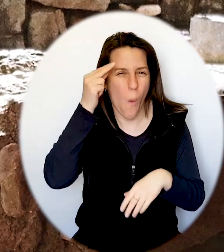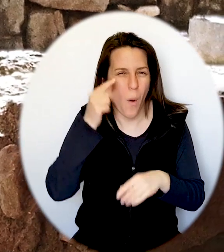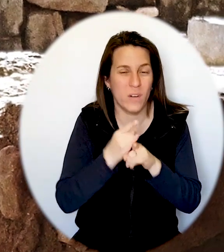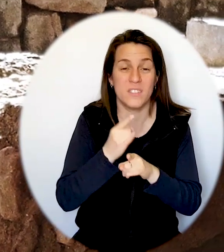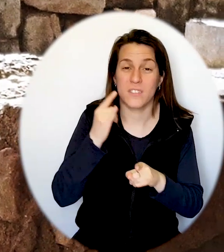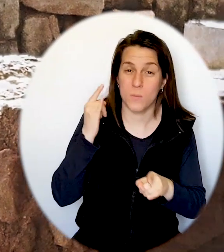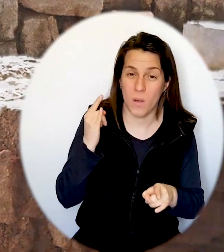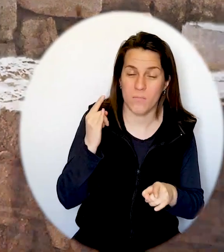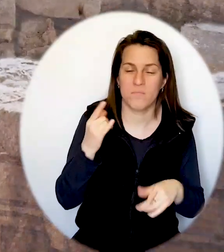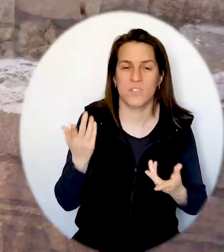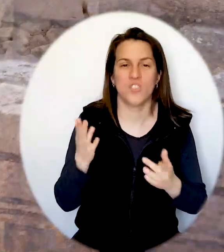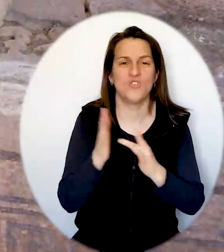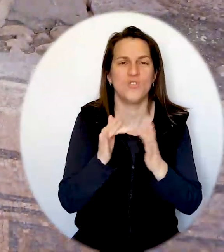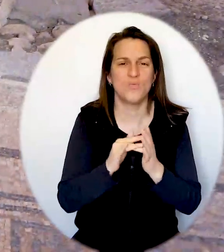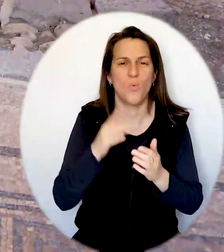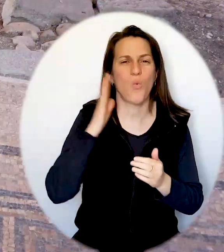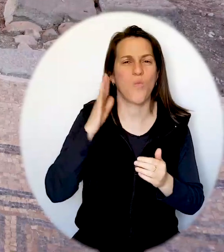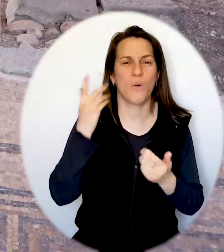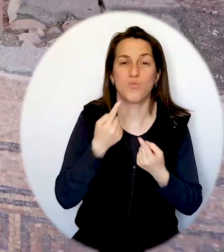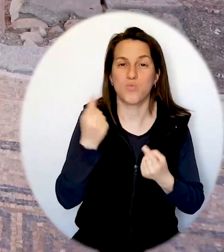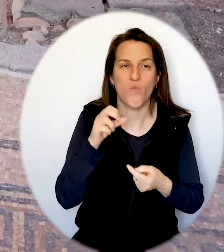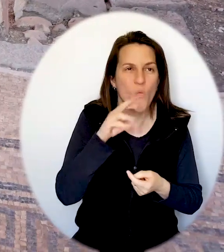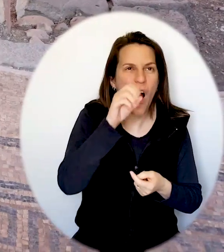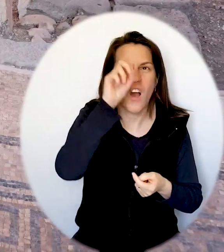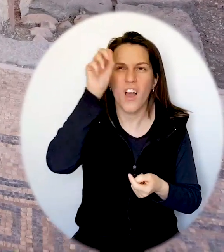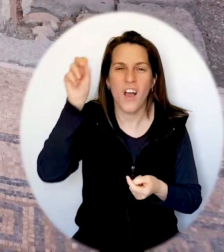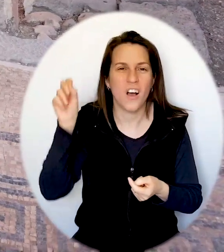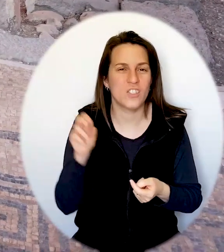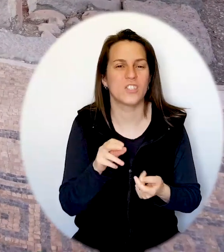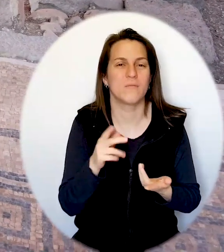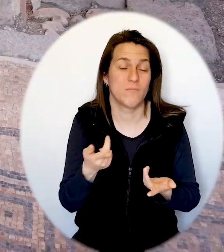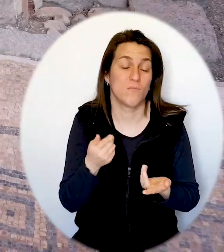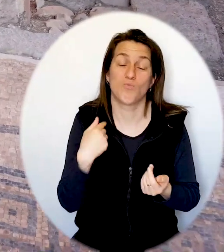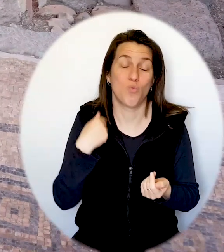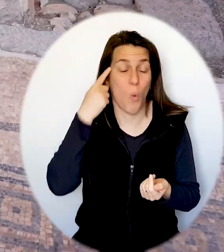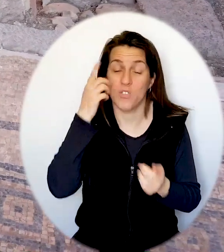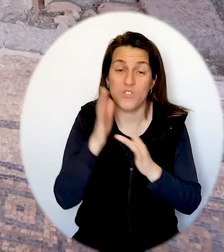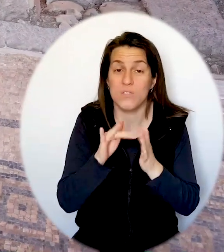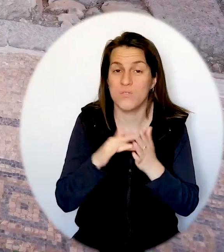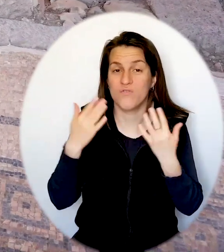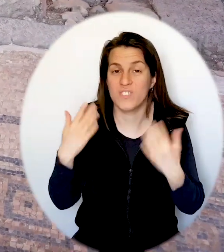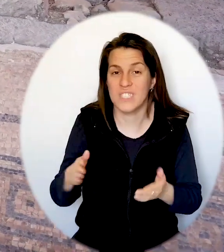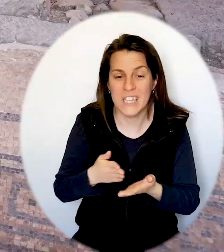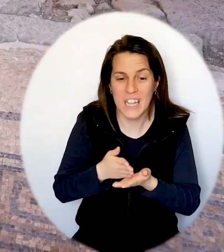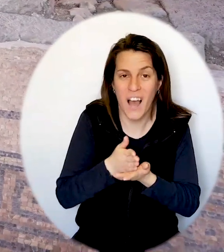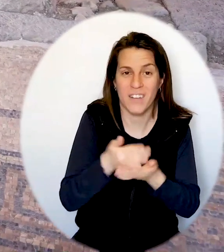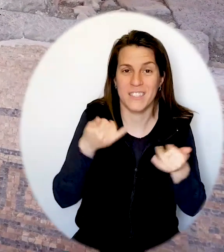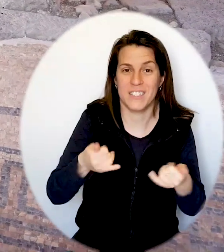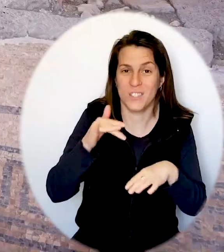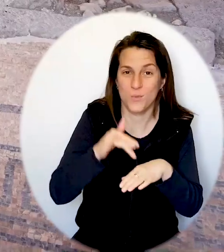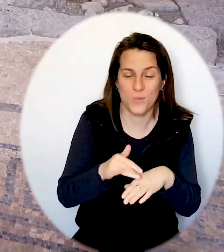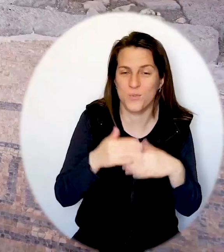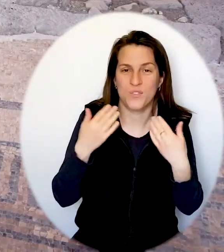Nazareth et Capharnaum, bien sûr, il aurait fait un arrêt. passé par Il est passé par là. Peut-être qu'il a aussi